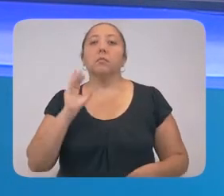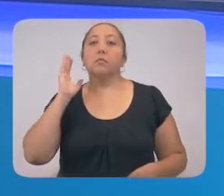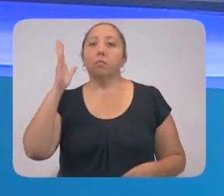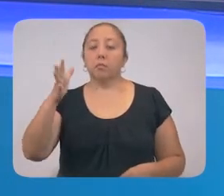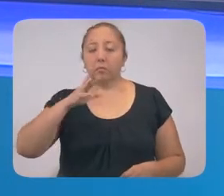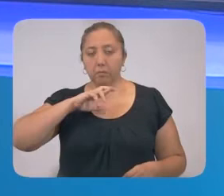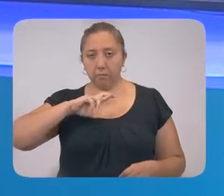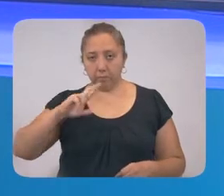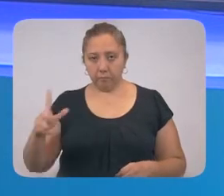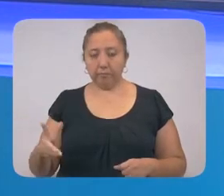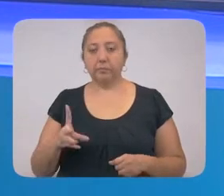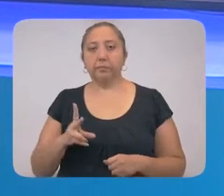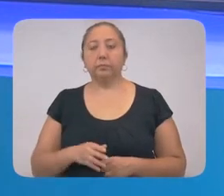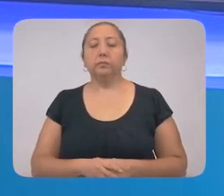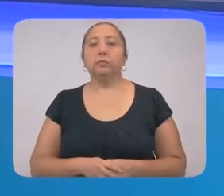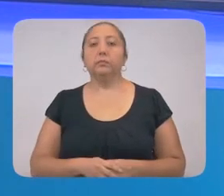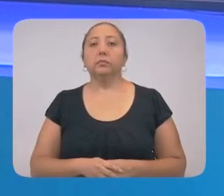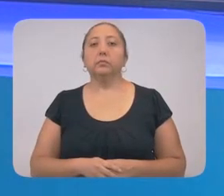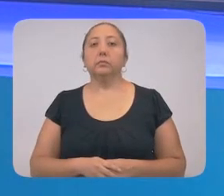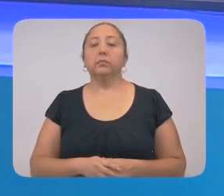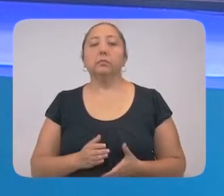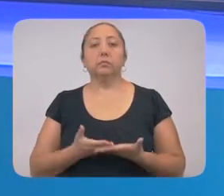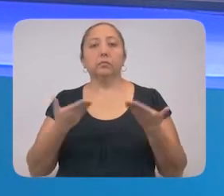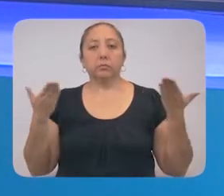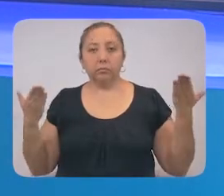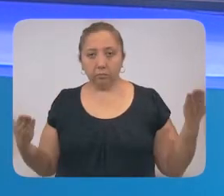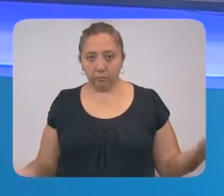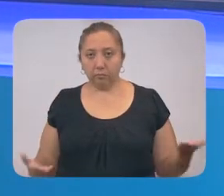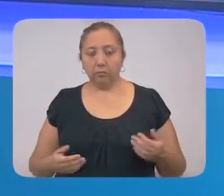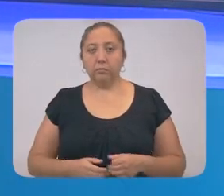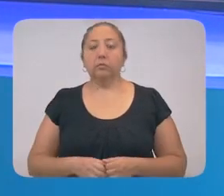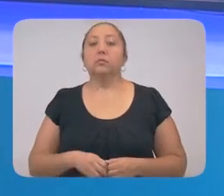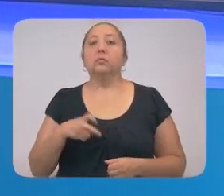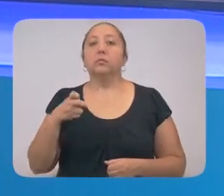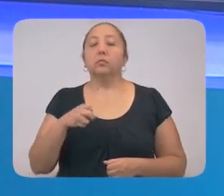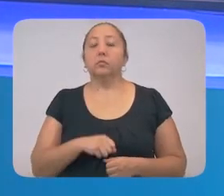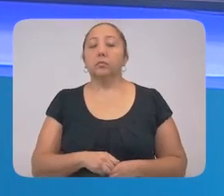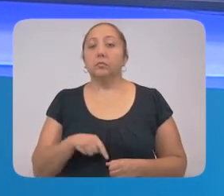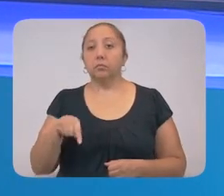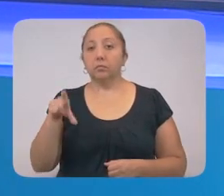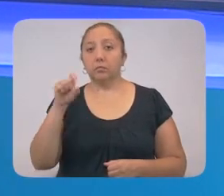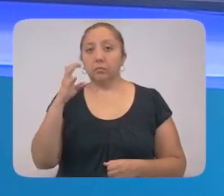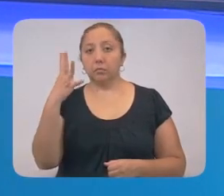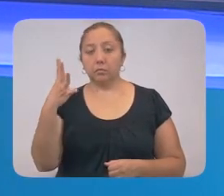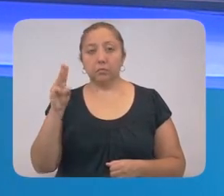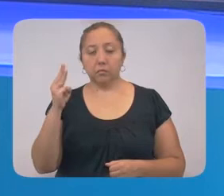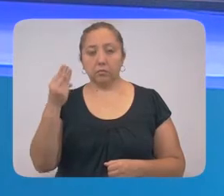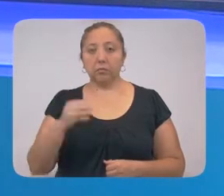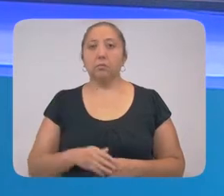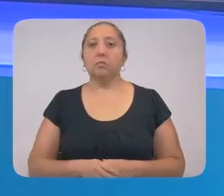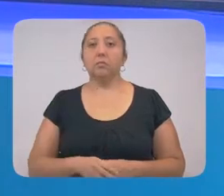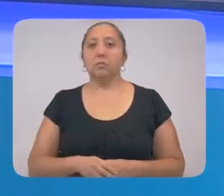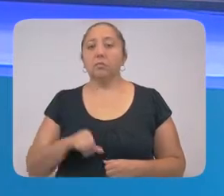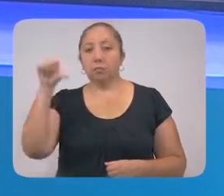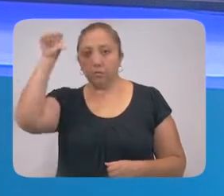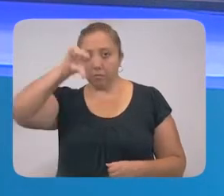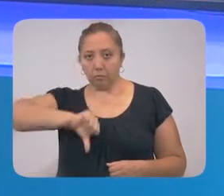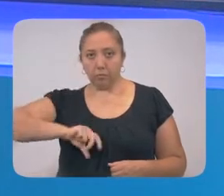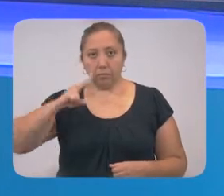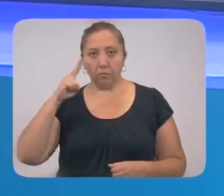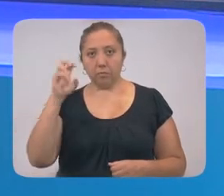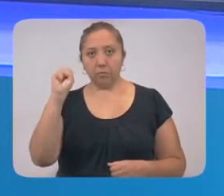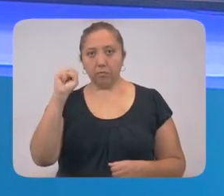ho, 8 e tikul, 5 e bayadulit, 8 tule kanazin, kaka tule chapap, yetel chemash, yetel